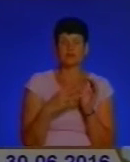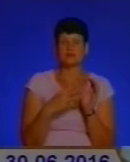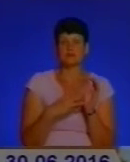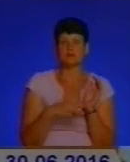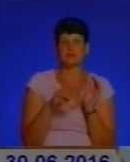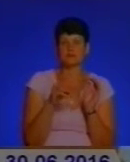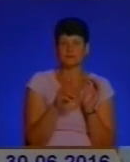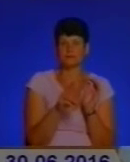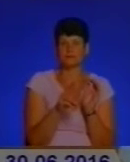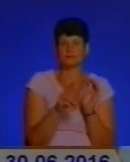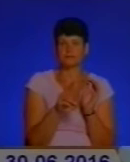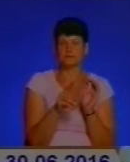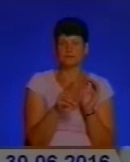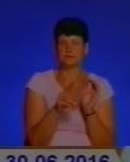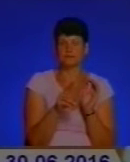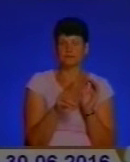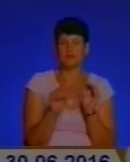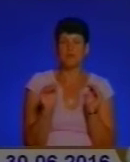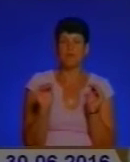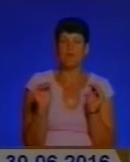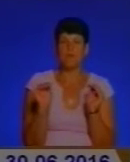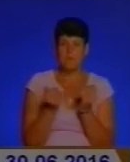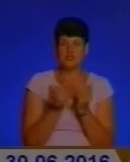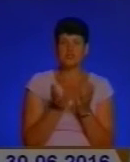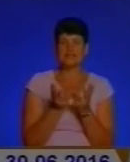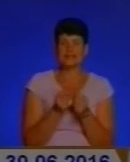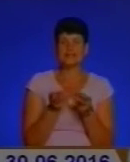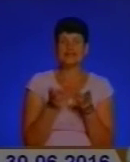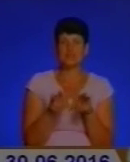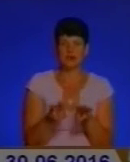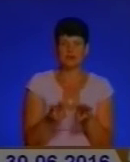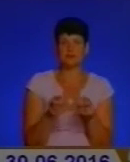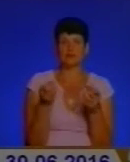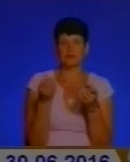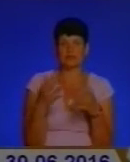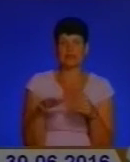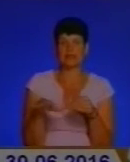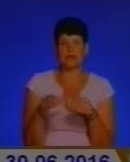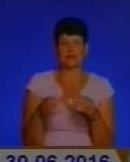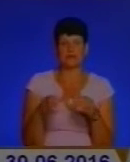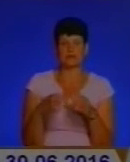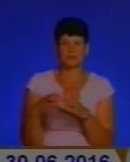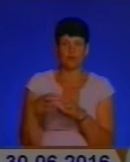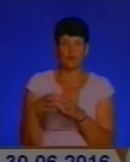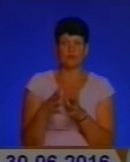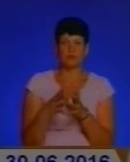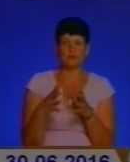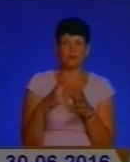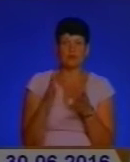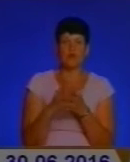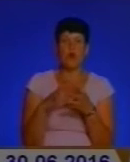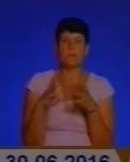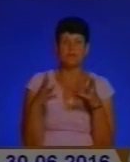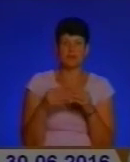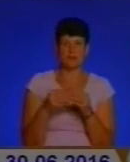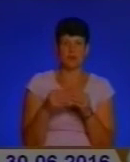в меншій кількості залишається в звичайних територіальних одиниць, в більшій кількості залишається в об'єднаних громадах.